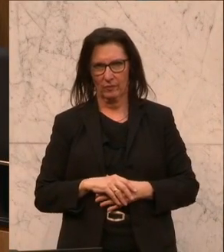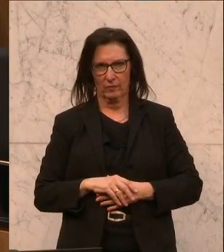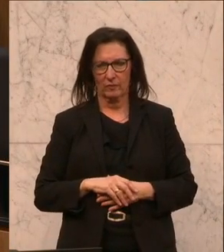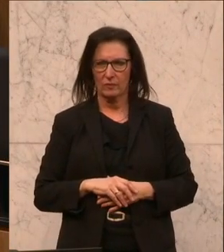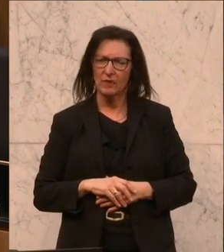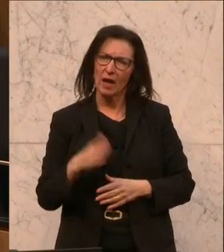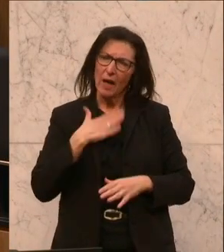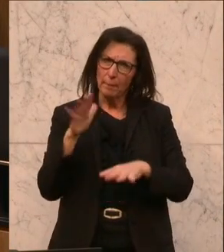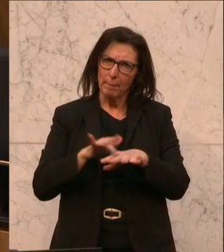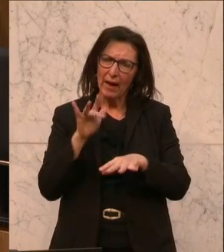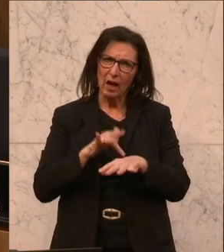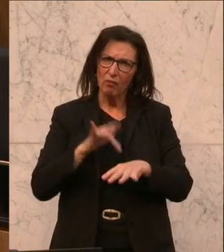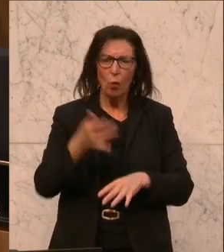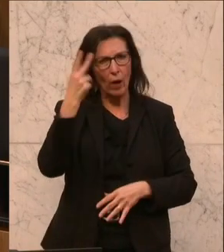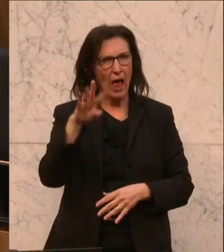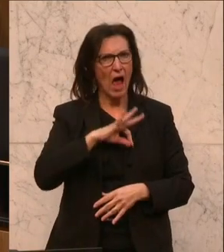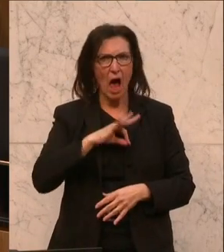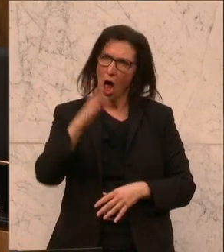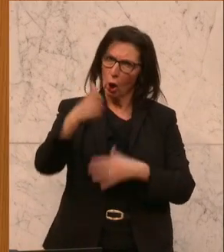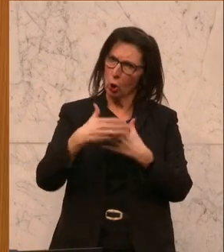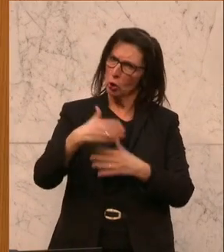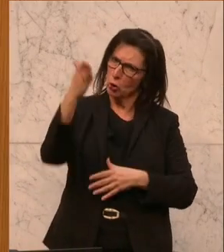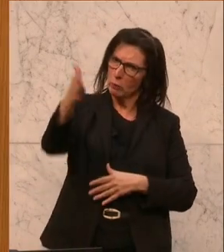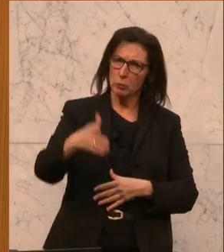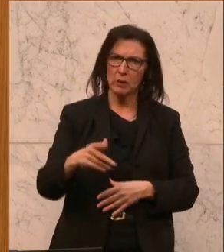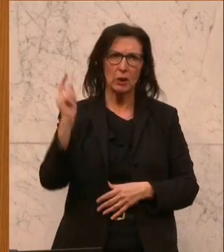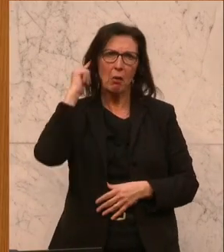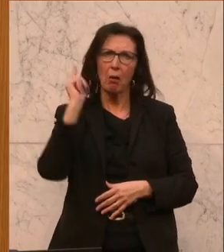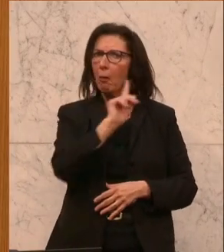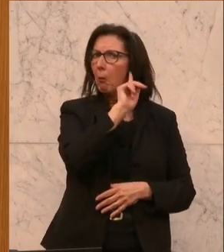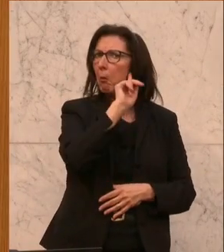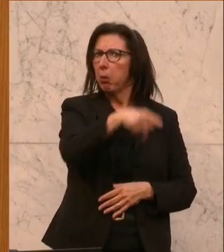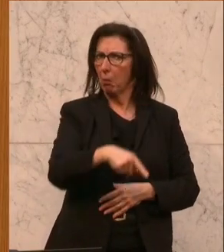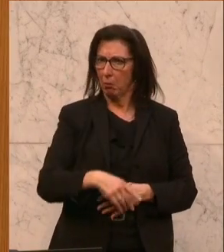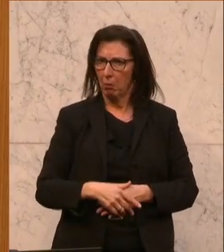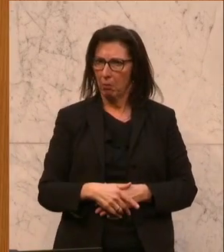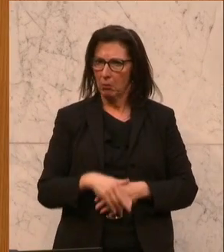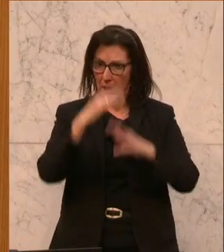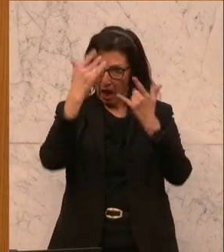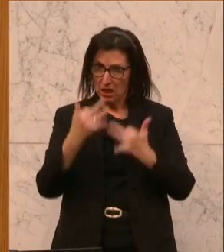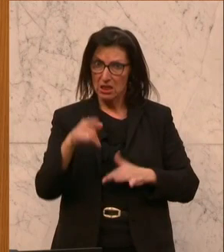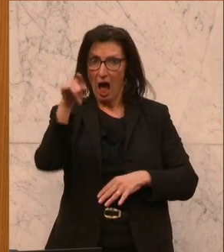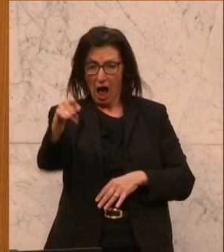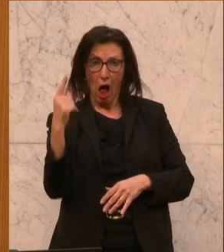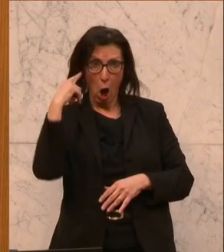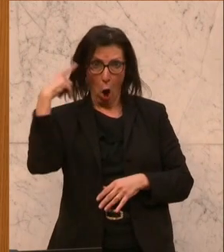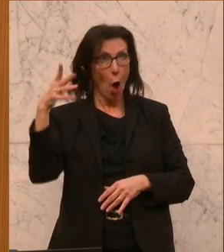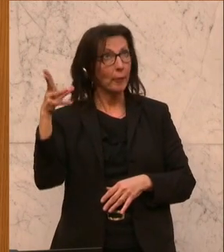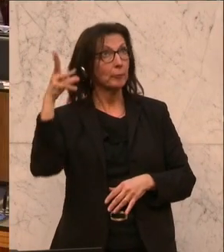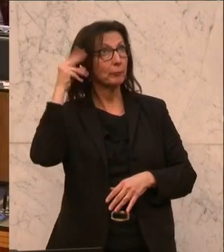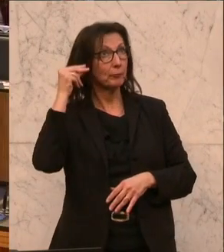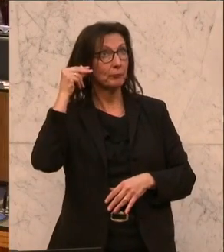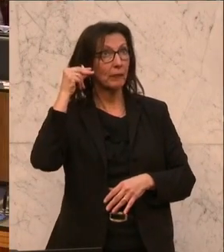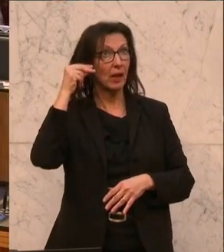Ich habe das Gefühl, das geht, Herr Kollege, zum Beispiel bei Ihnen da rein und da raus. Sie hören die Zahlen, Sie verstehen es vielleicht, aber Sie machen dann nichts.